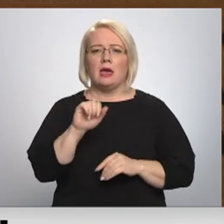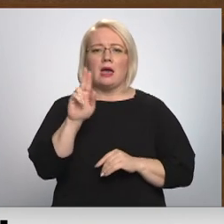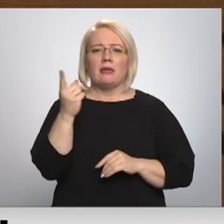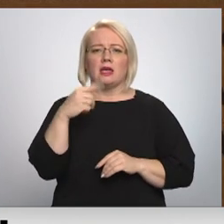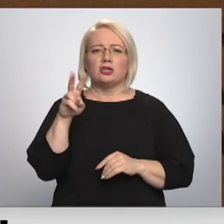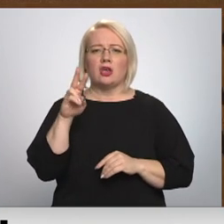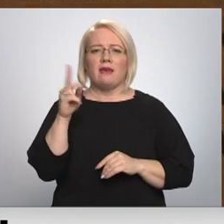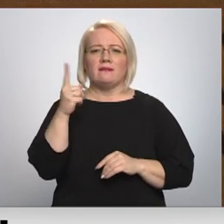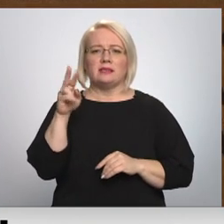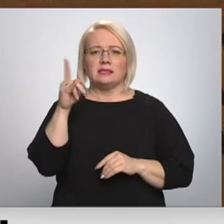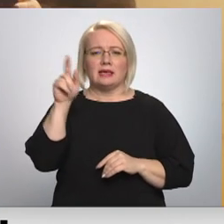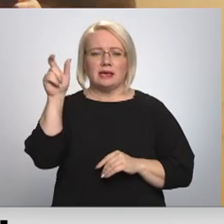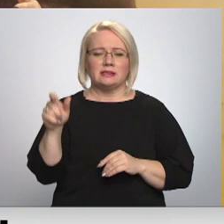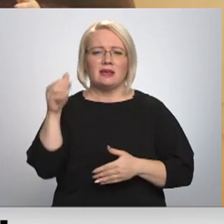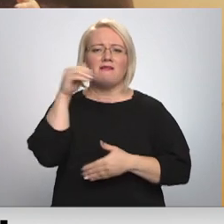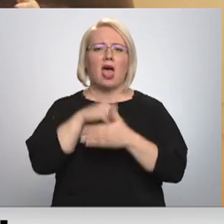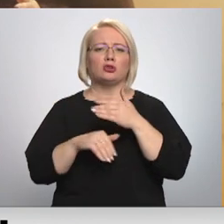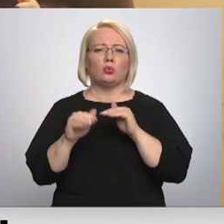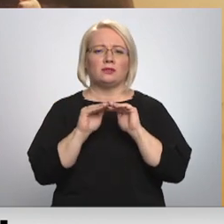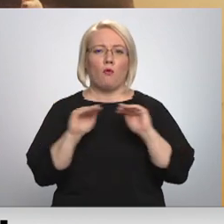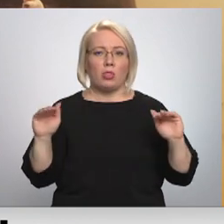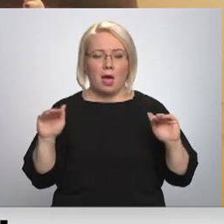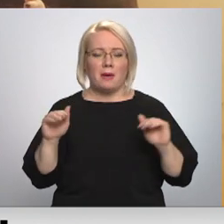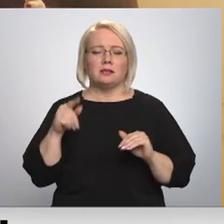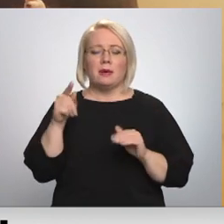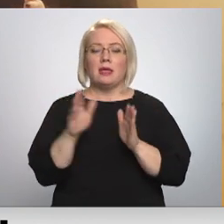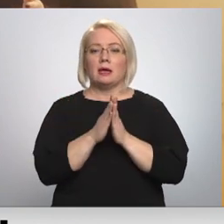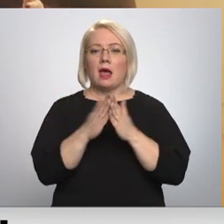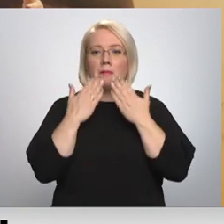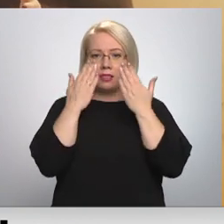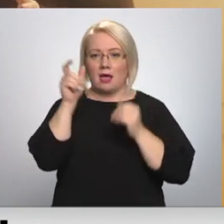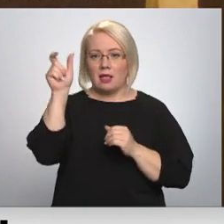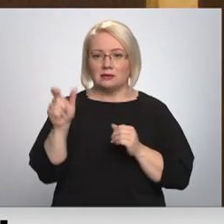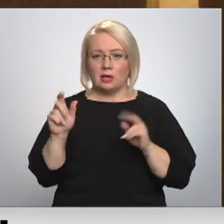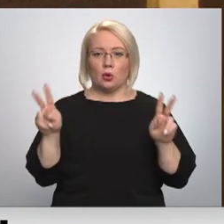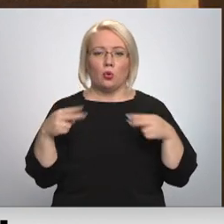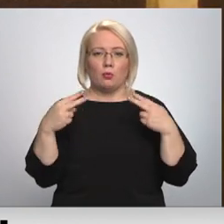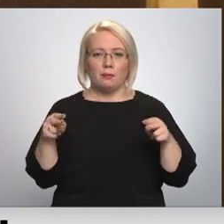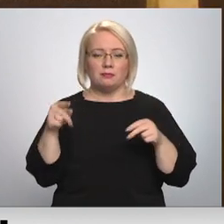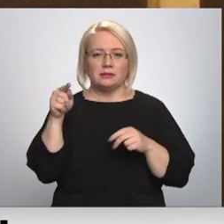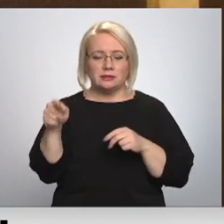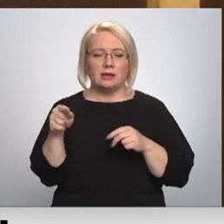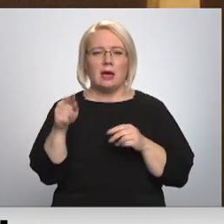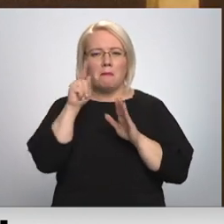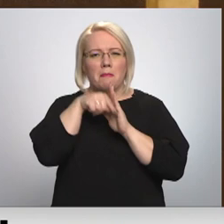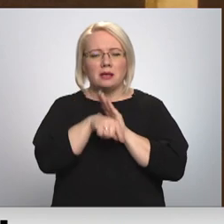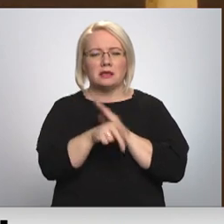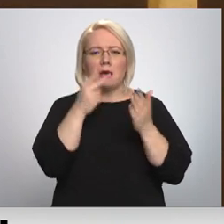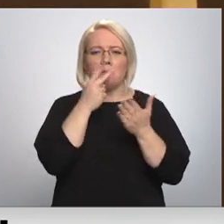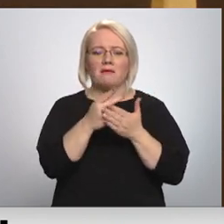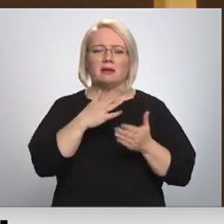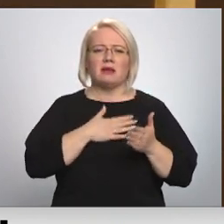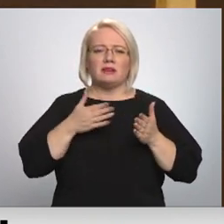nīgrānis vēstures fundaments. Savukārt vietējais grāmatlasītāji klubs lubinieki pādziļināti pievērst šies dzimtenes